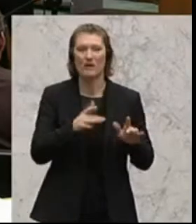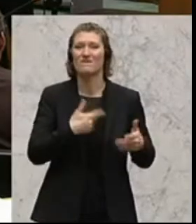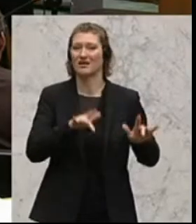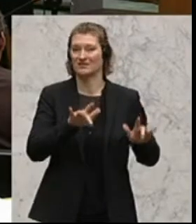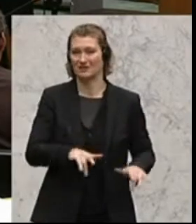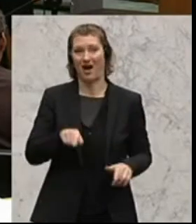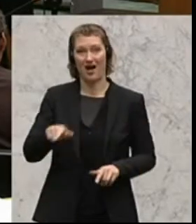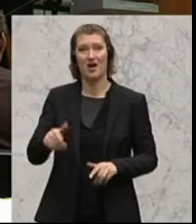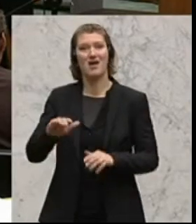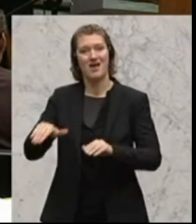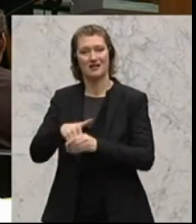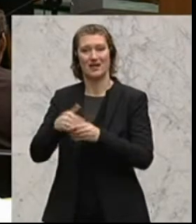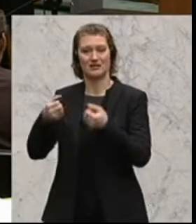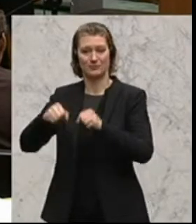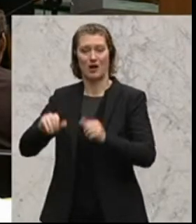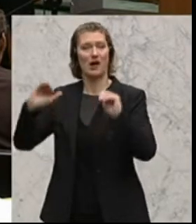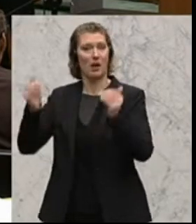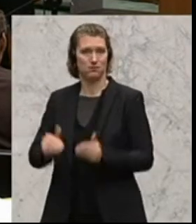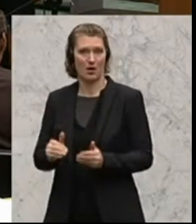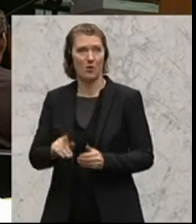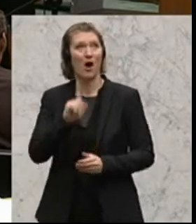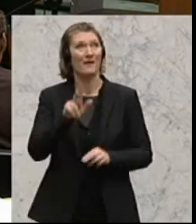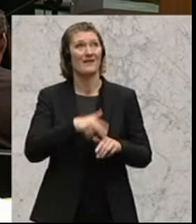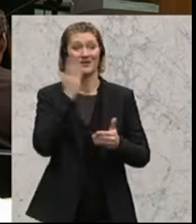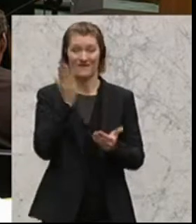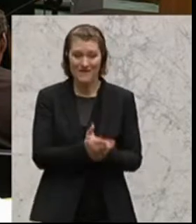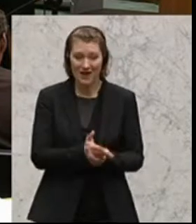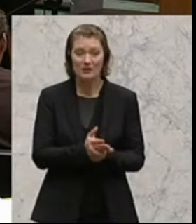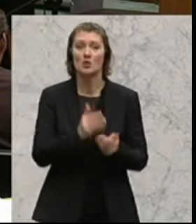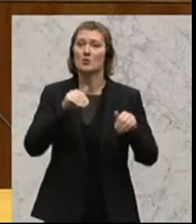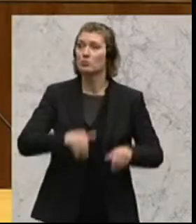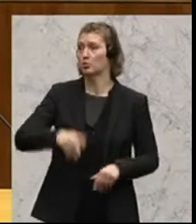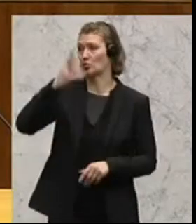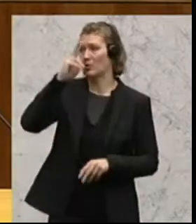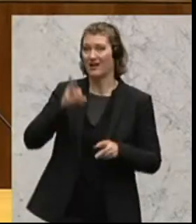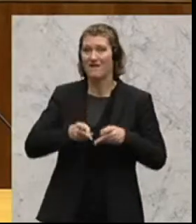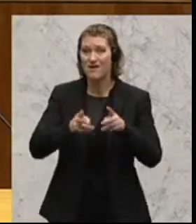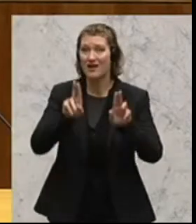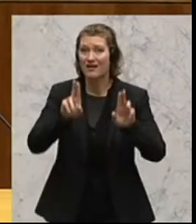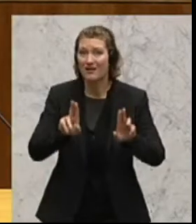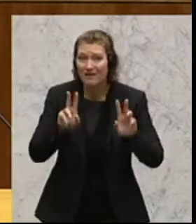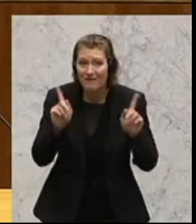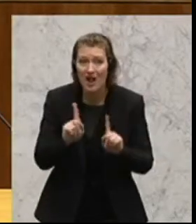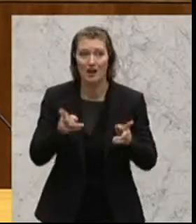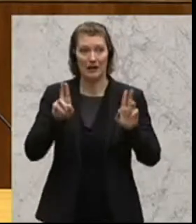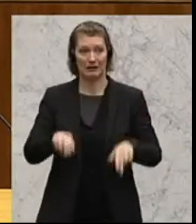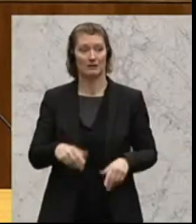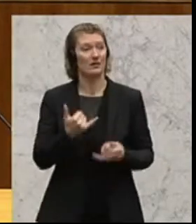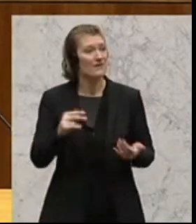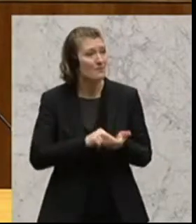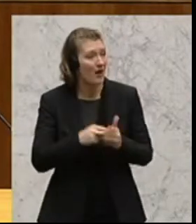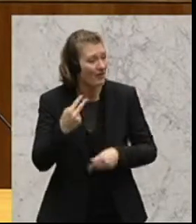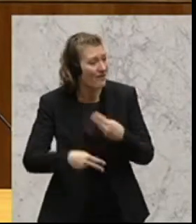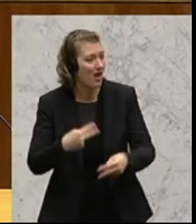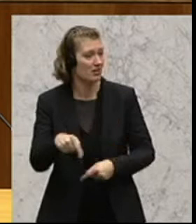dieser festgestellt ist, dann ist es die Aufgabe, zu überlegen, welches ist der richtige Weg. Wie sollen wir weiter vorgehen?